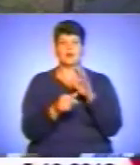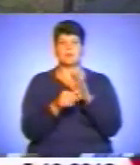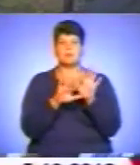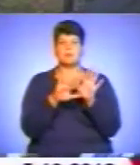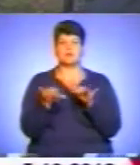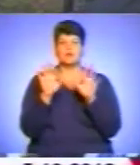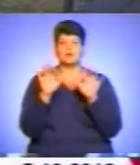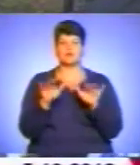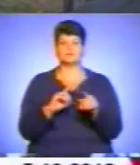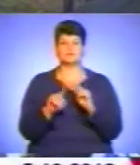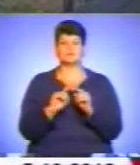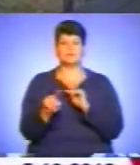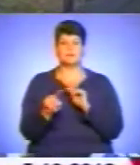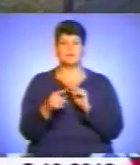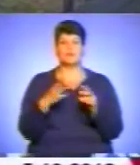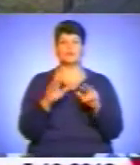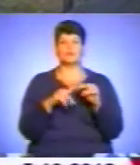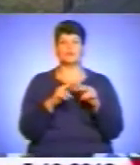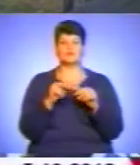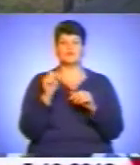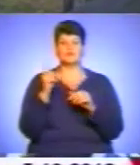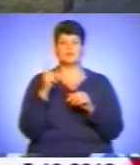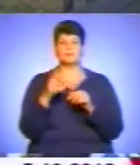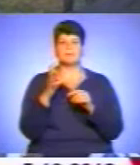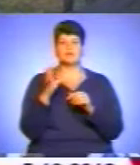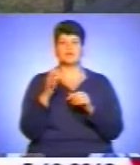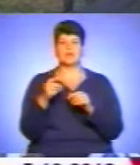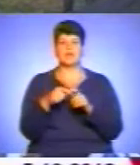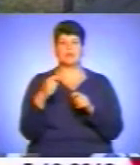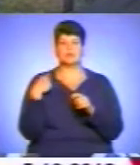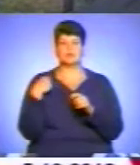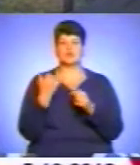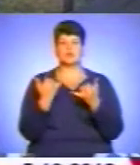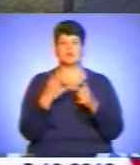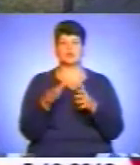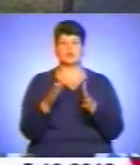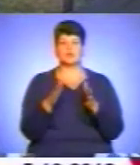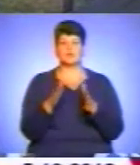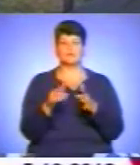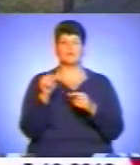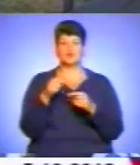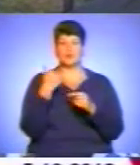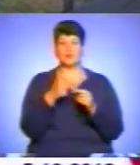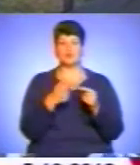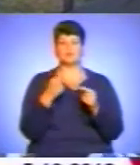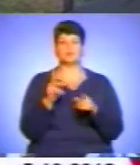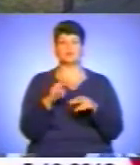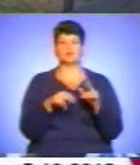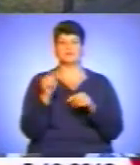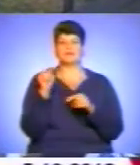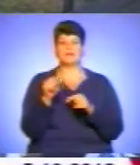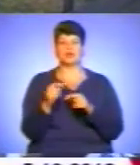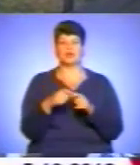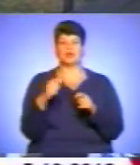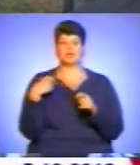році ми побудували вже 500 кілометрів от таких сучасних доріг. В цьому році ми побудуємо тисячу кілометрів таких доріг. А